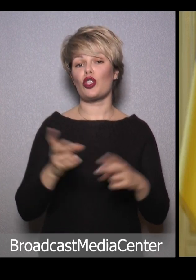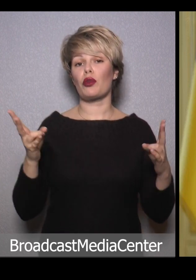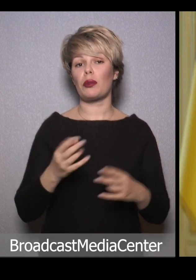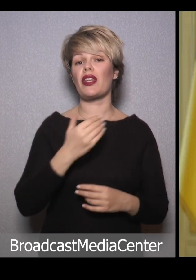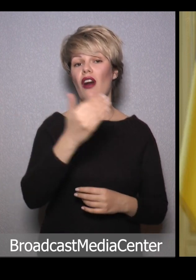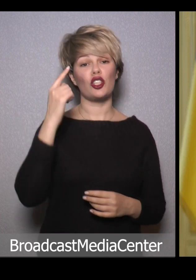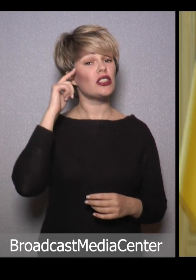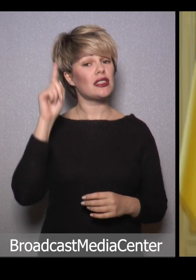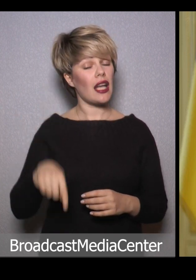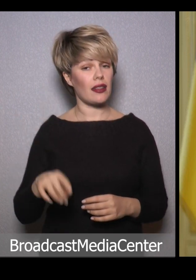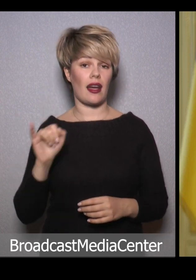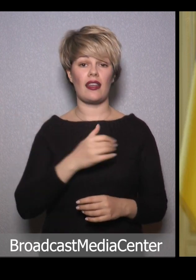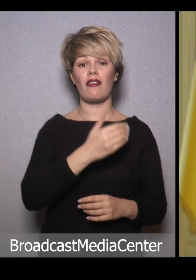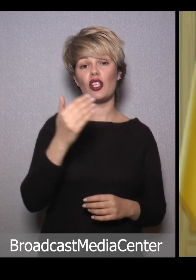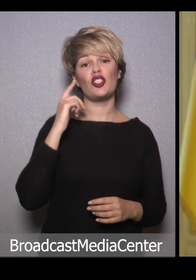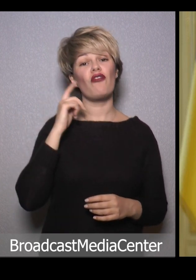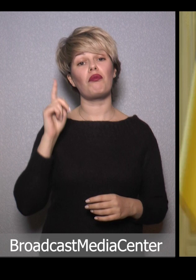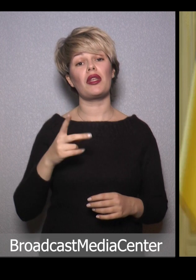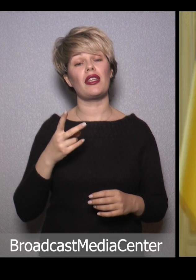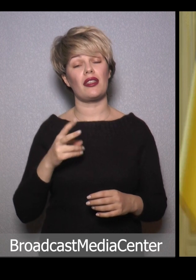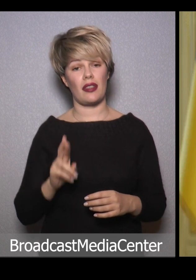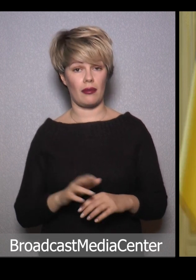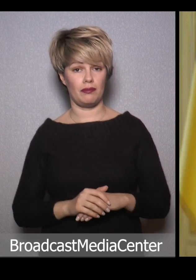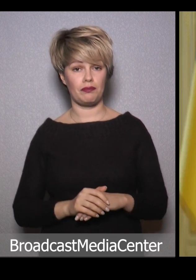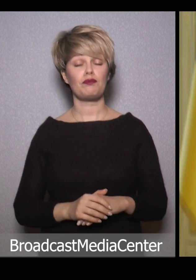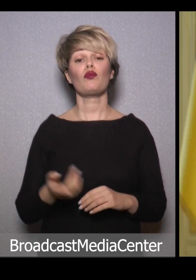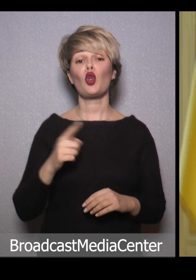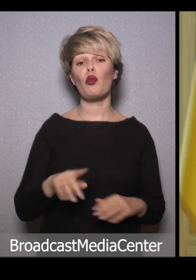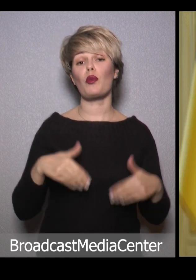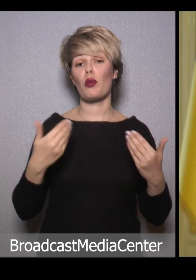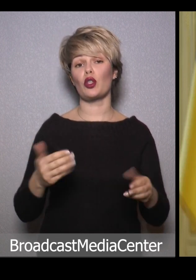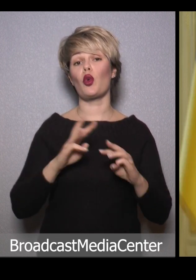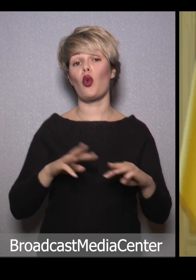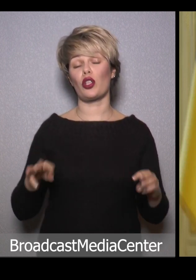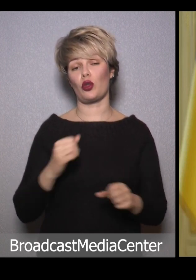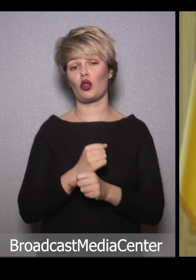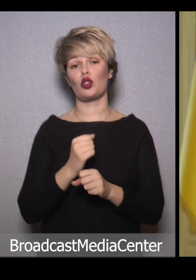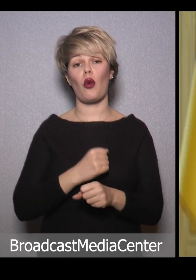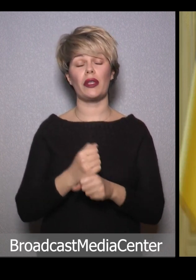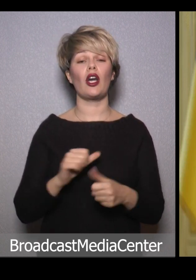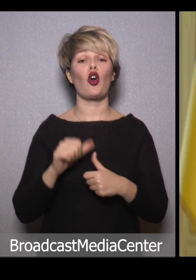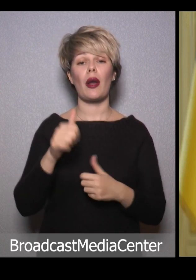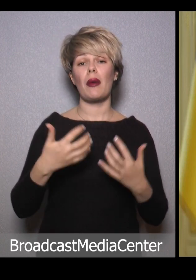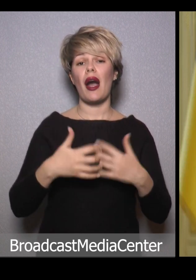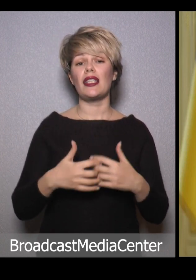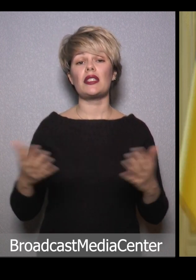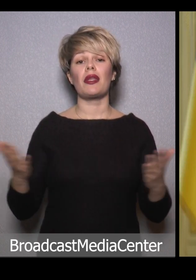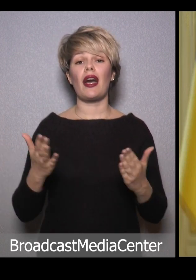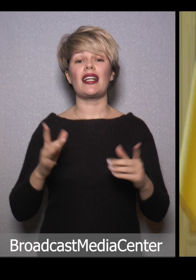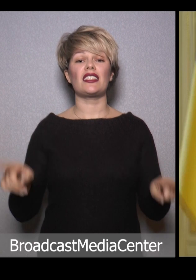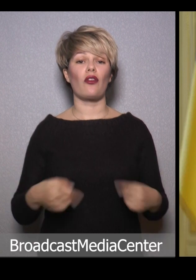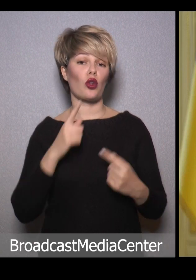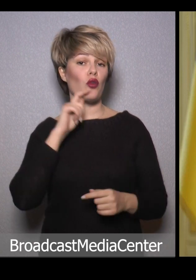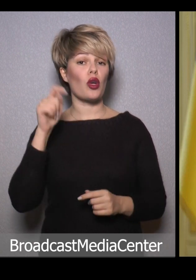ваші знання та ваші вміння. Тому пропоную уряду розробити окремий механізм, який